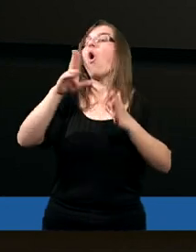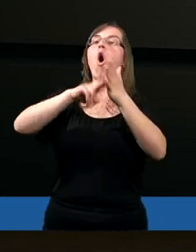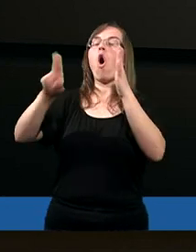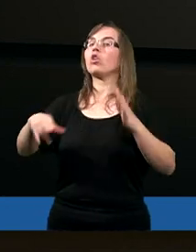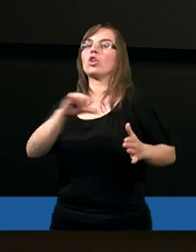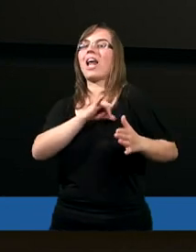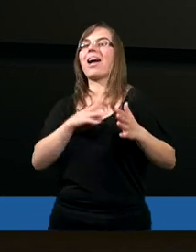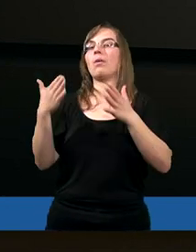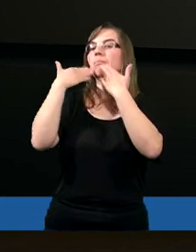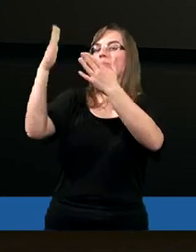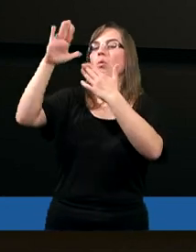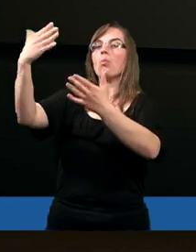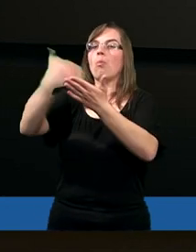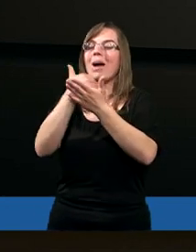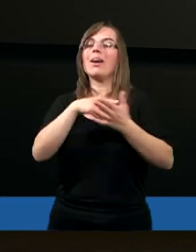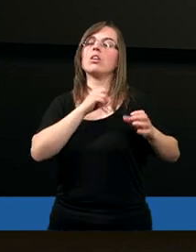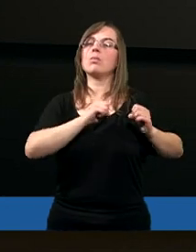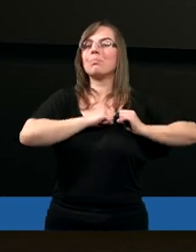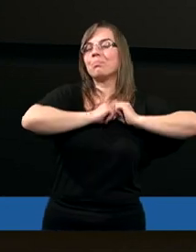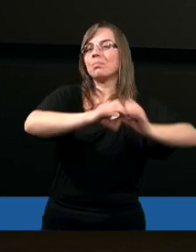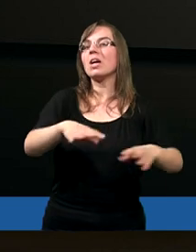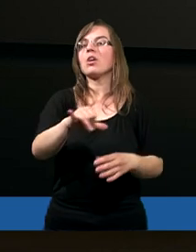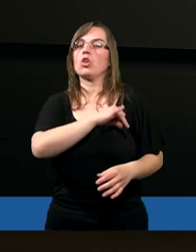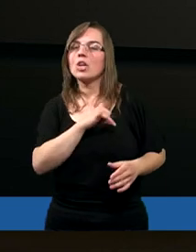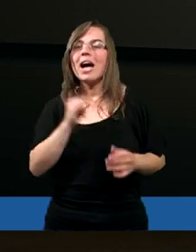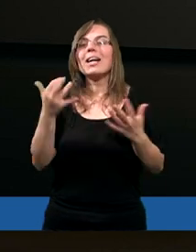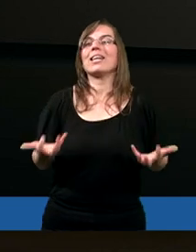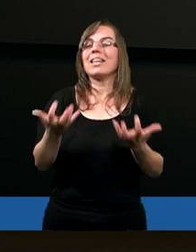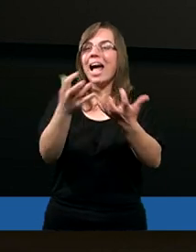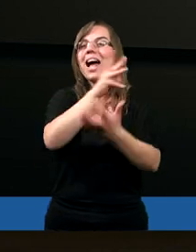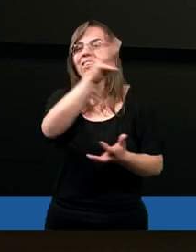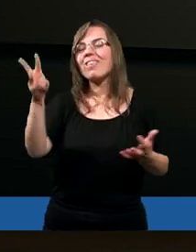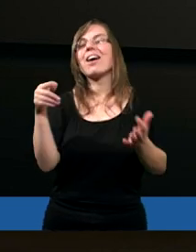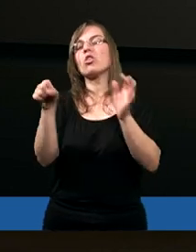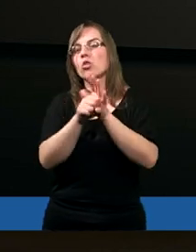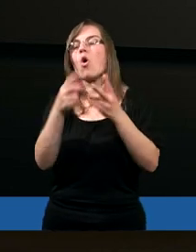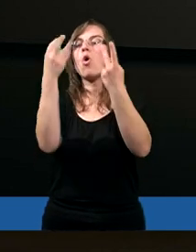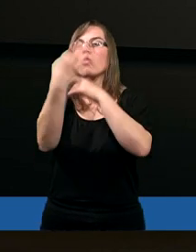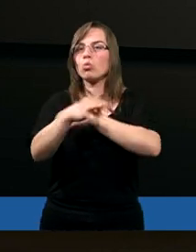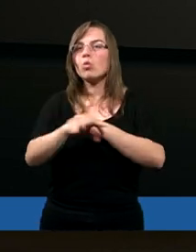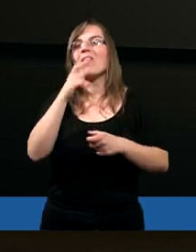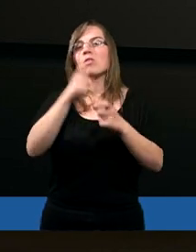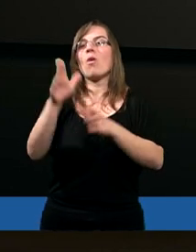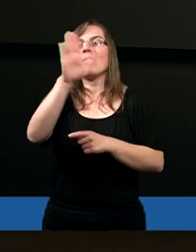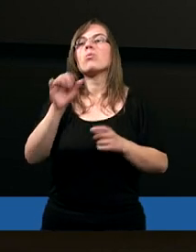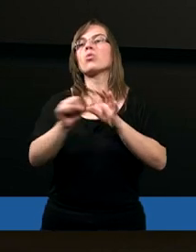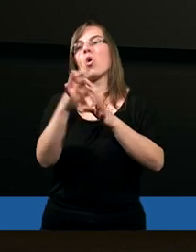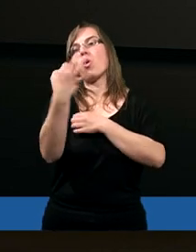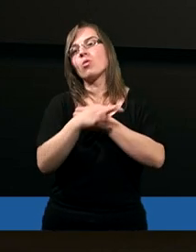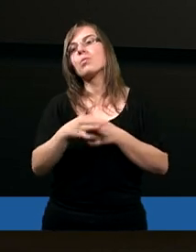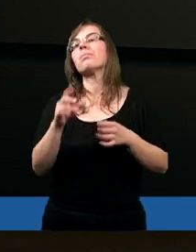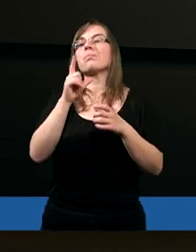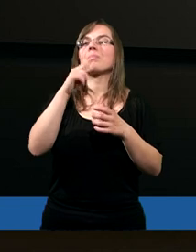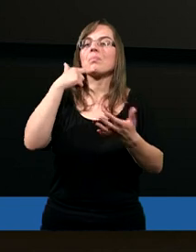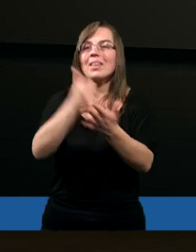niesamowite, wtedy, kiedy widzimy te niesamowite przemiany. Dlatego zachęcam Was do studiów Słowa Bożego i oczywiście do studiów